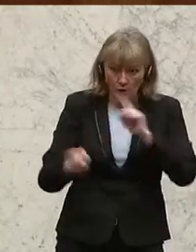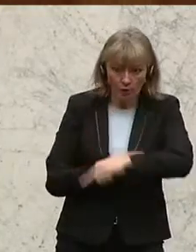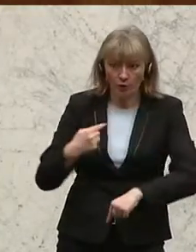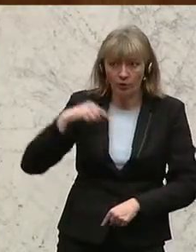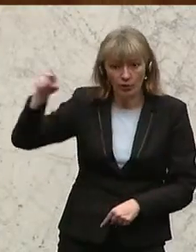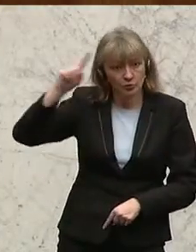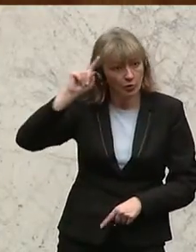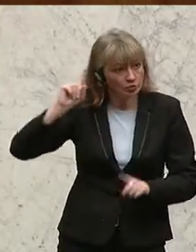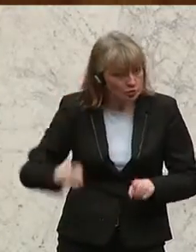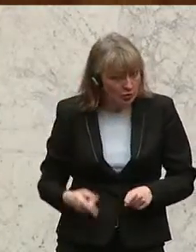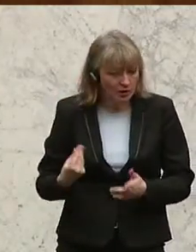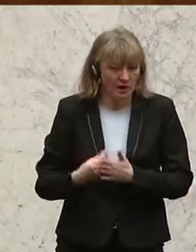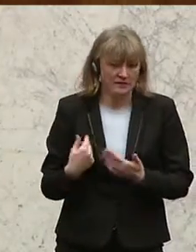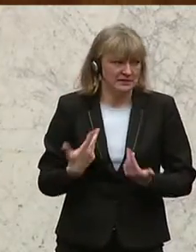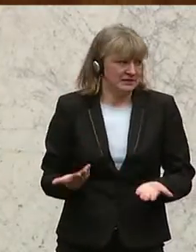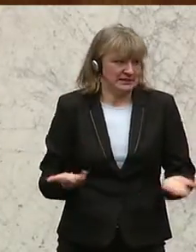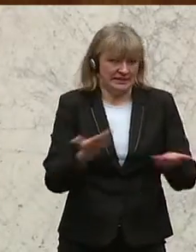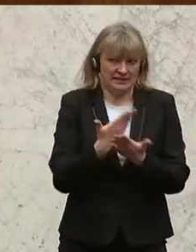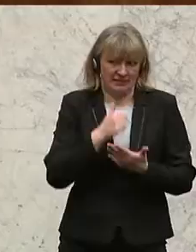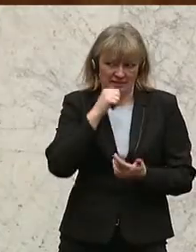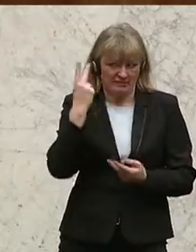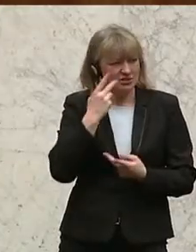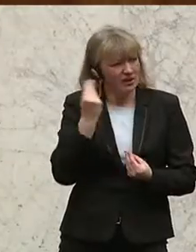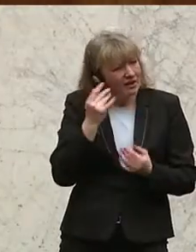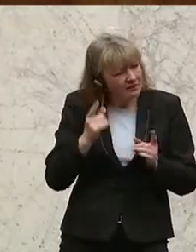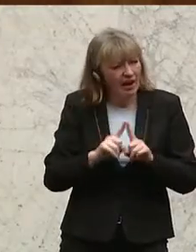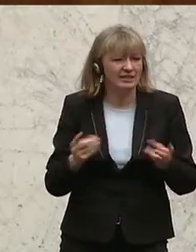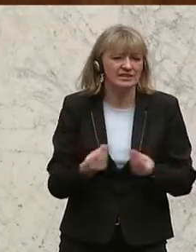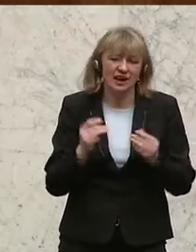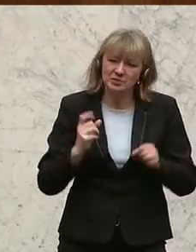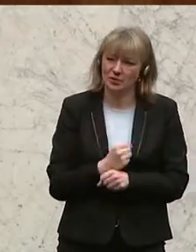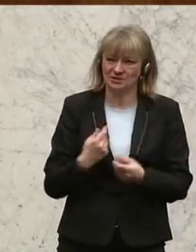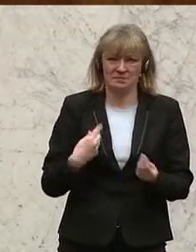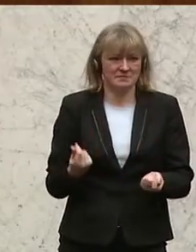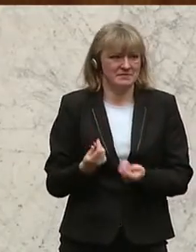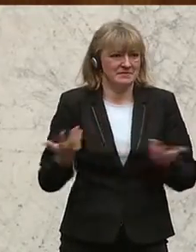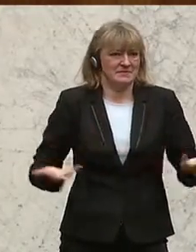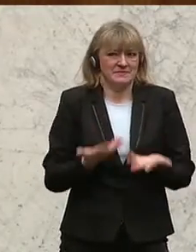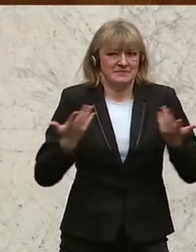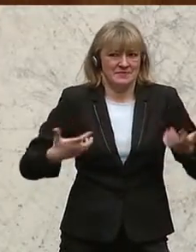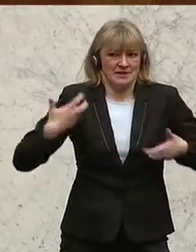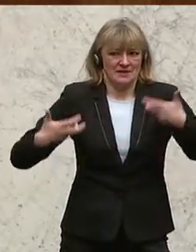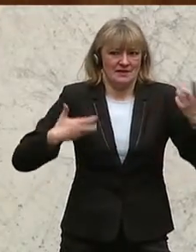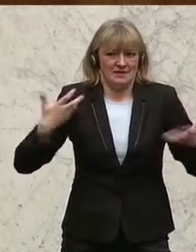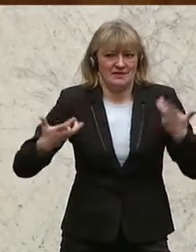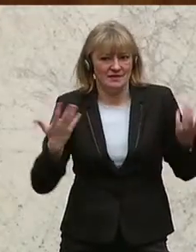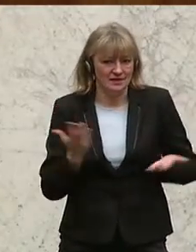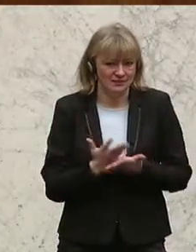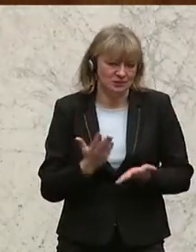obwohl man da vielleicht ein bisschen Äpfel mit Birnen vergleicht, aber trotzdem geht es da in die Emotionen und die Menschen sind da ziemlich